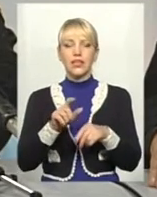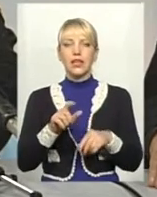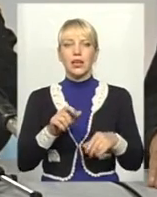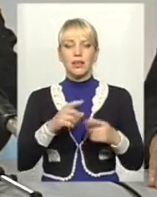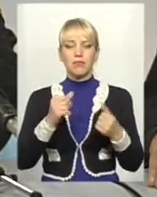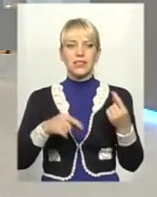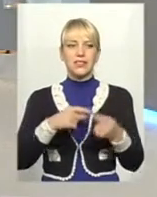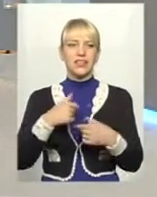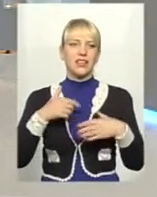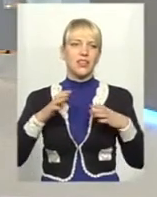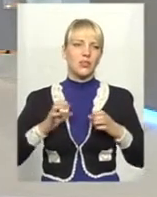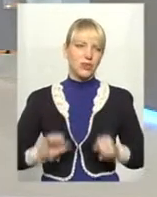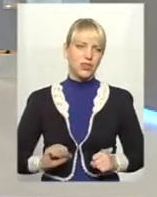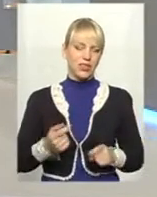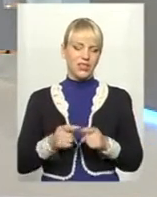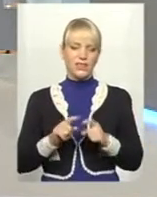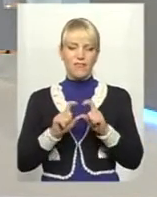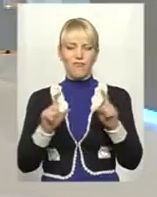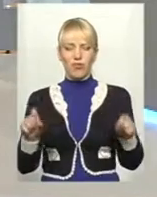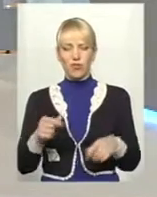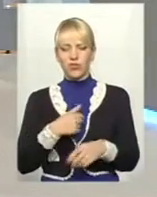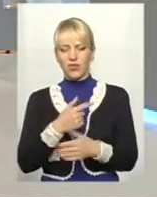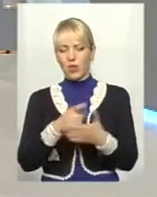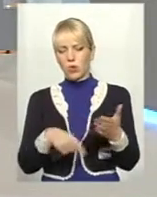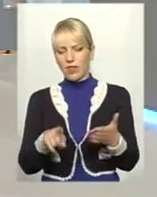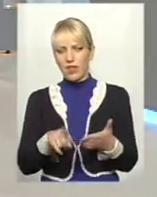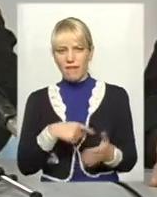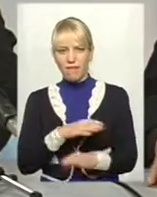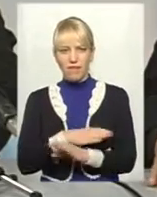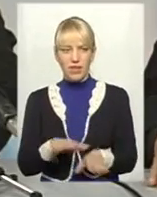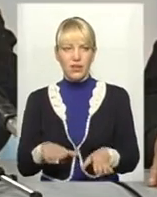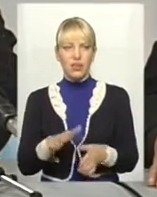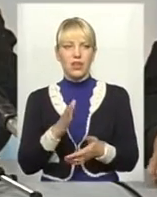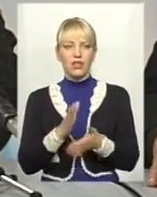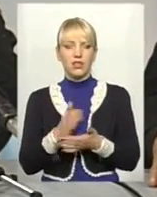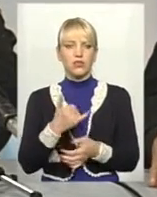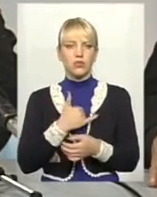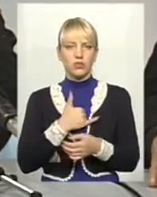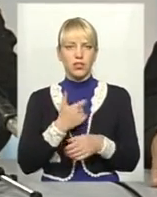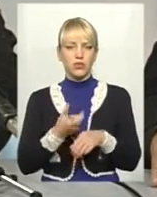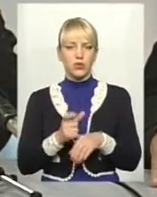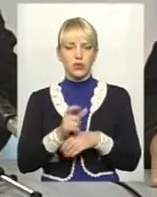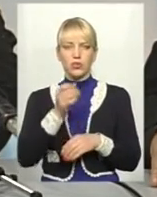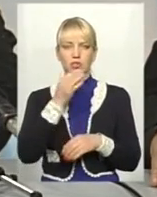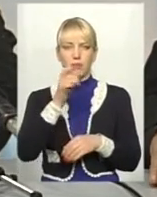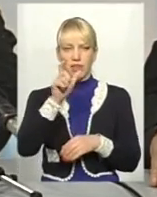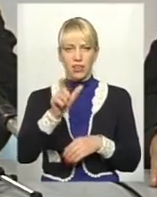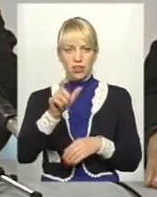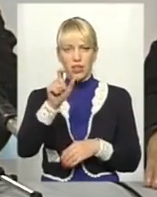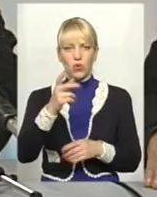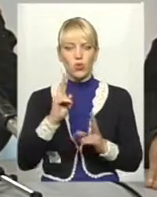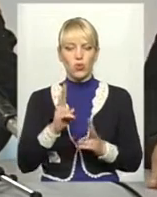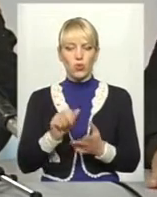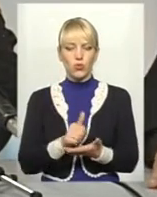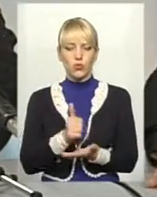кажуть, да надоїли мені ці фонди, я їм вже не вірю. Є в нас дуже симпатична людина, яка